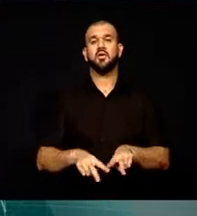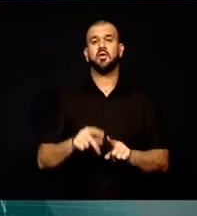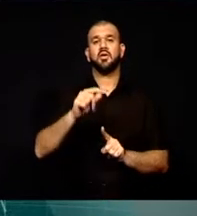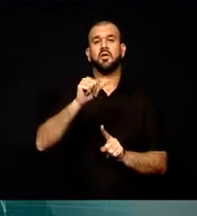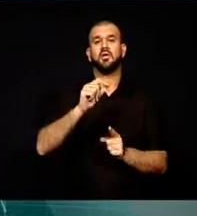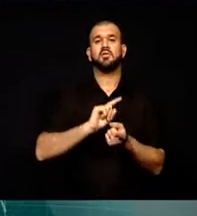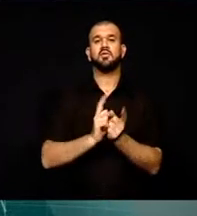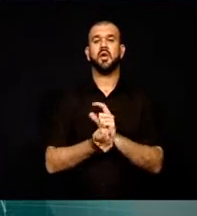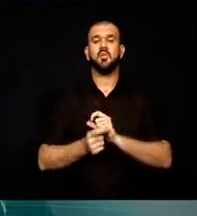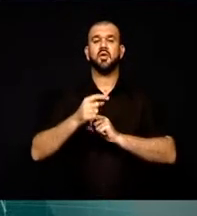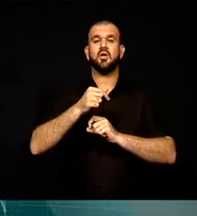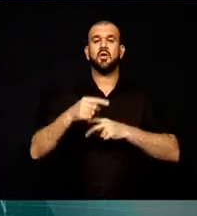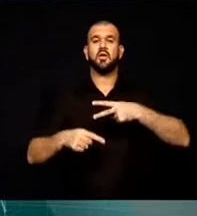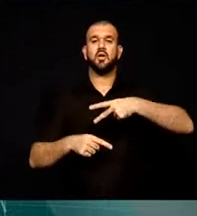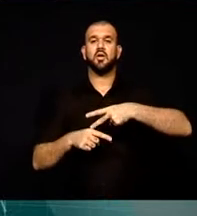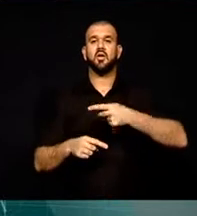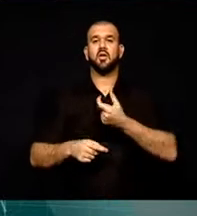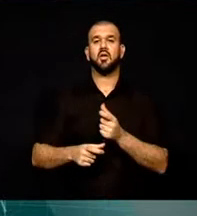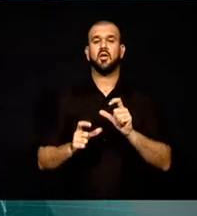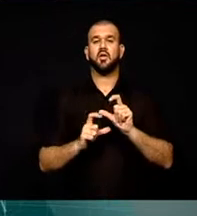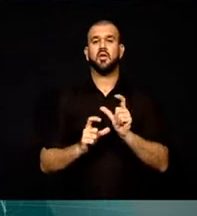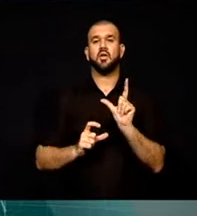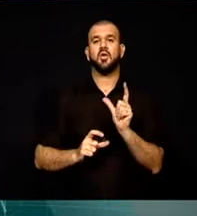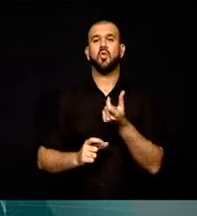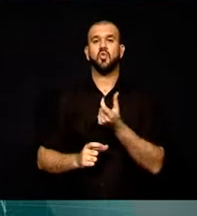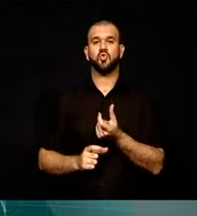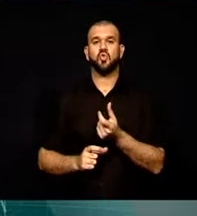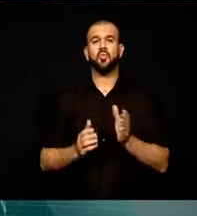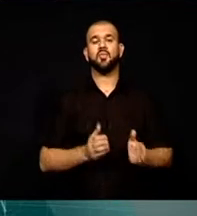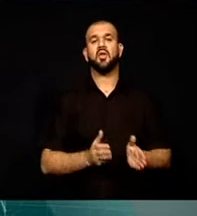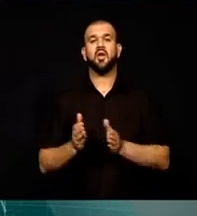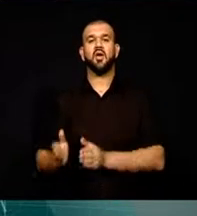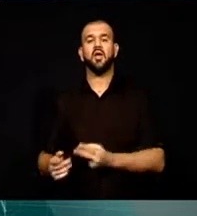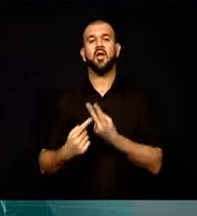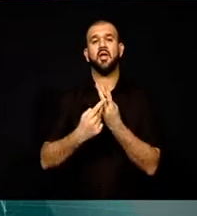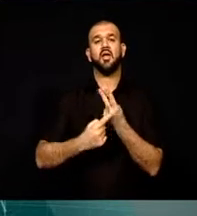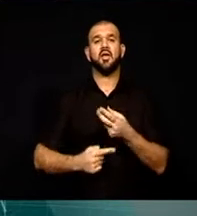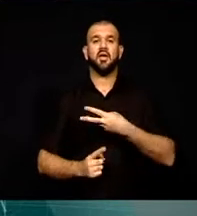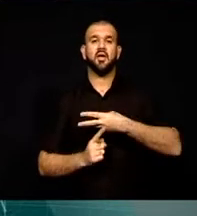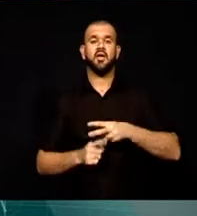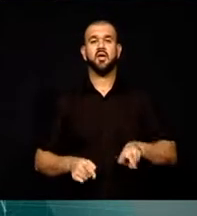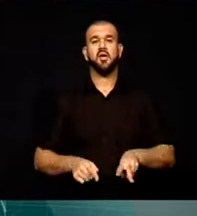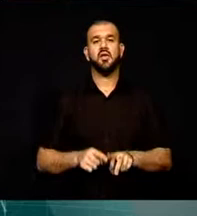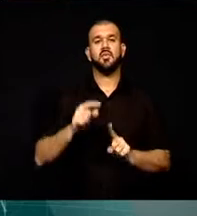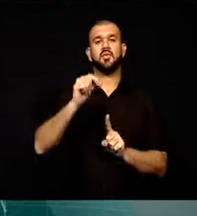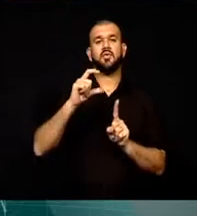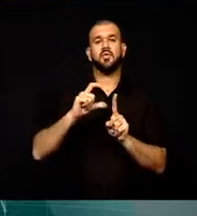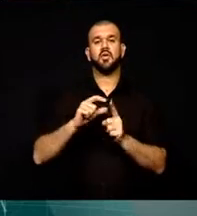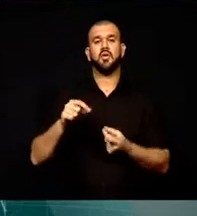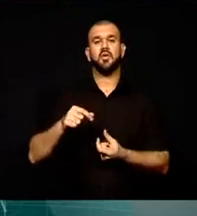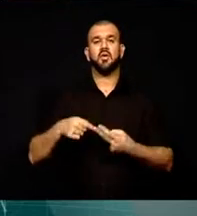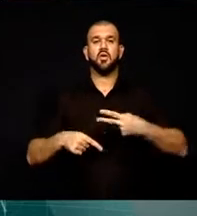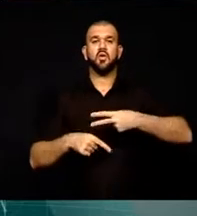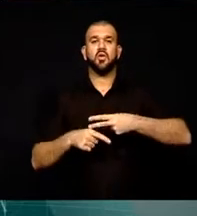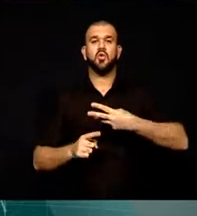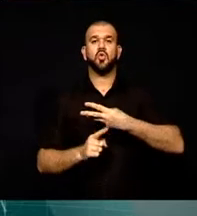Genel Yayın Yönetmeni Sami Özuslu, yeni düzen genel müdürü ve genel yayın